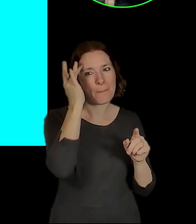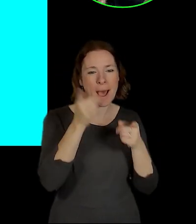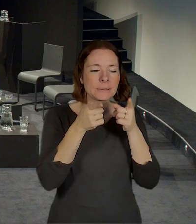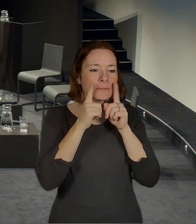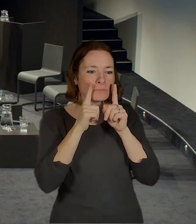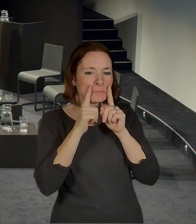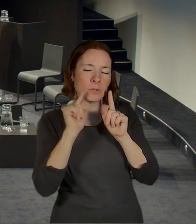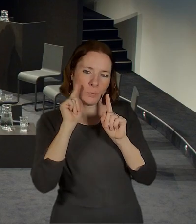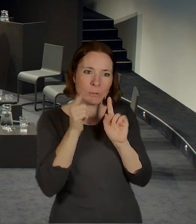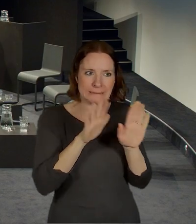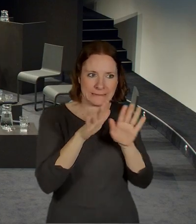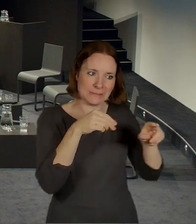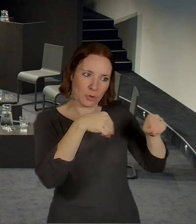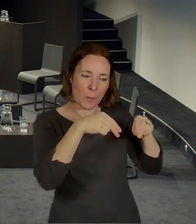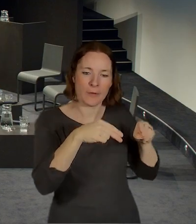pozornost.